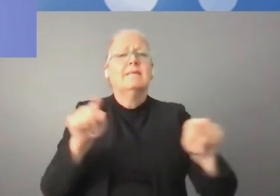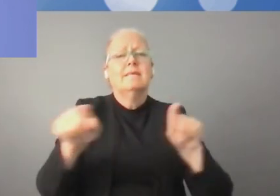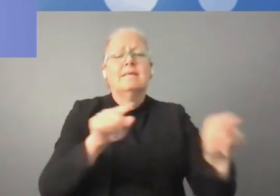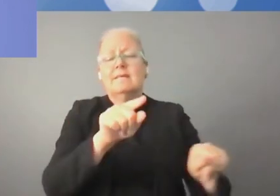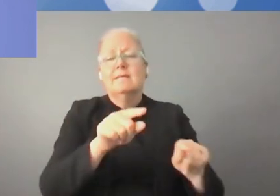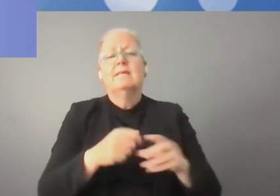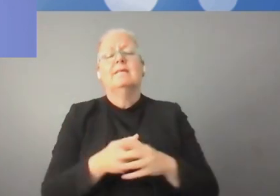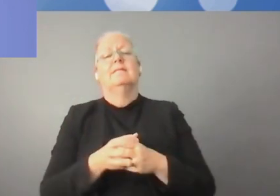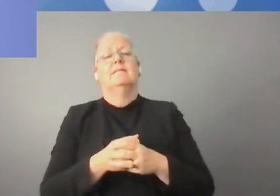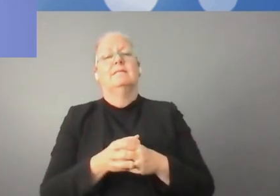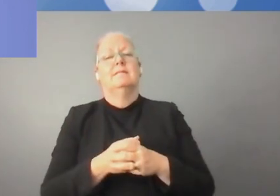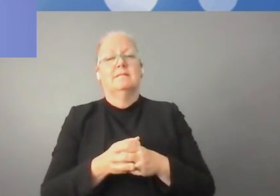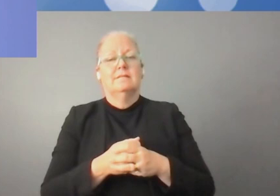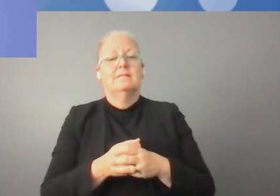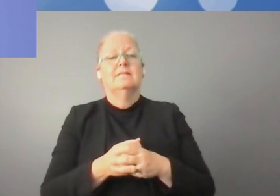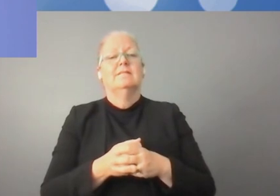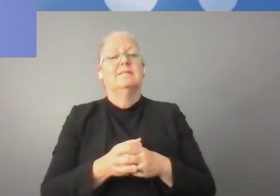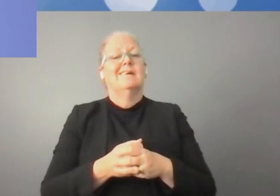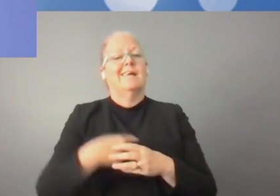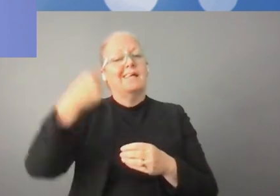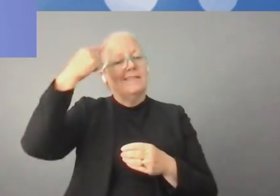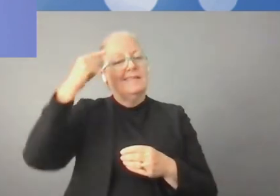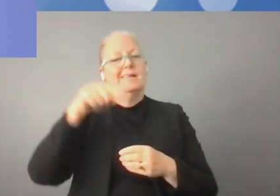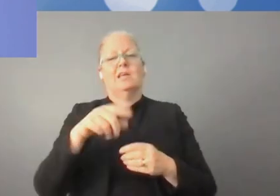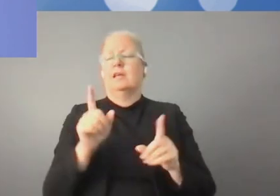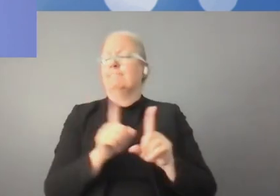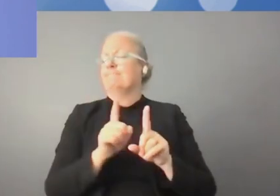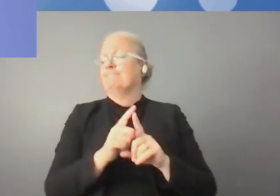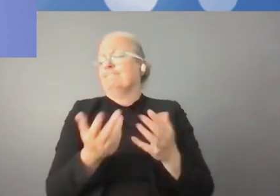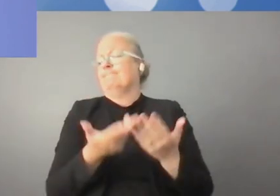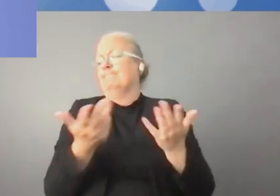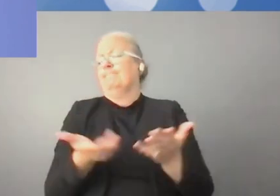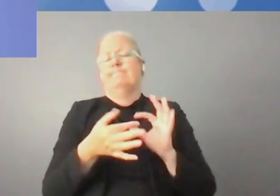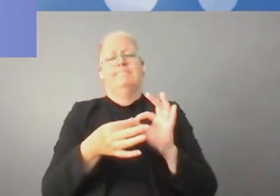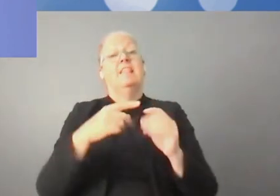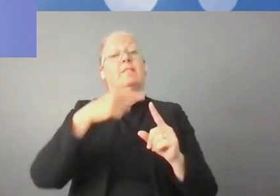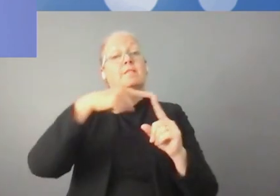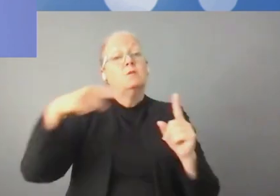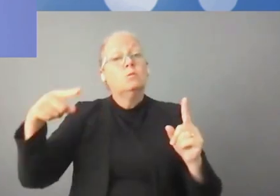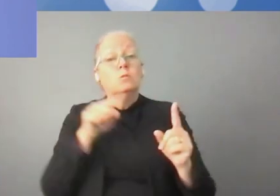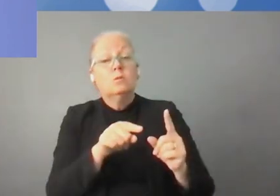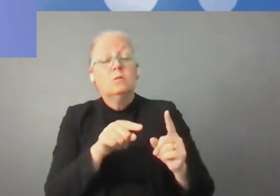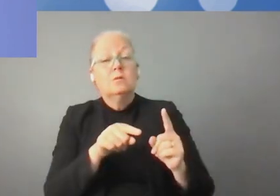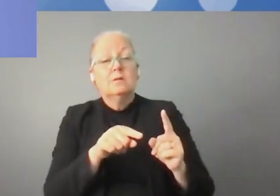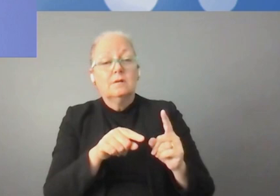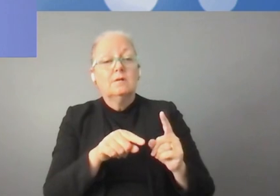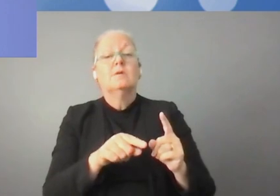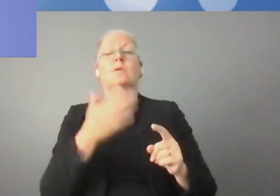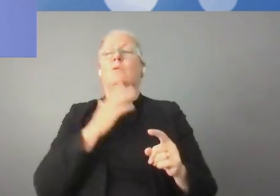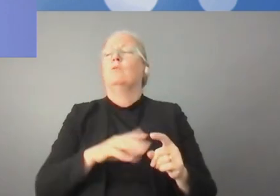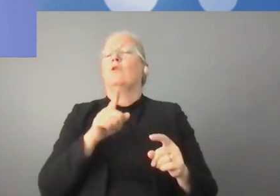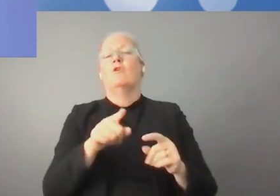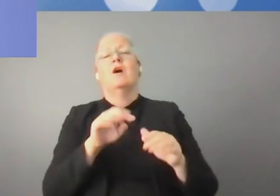destructive si nos entrepreneurs n'avaient pas été en état d'exploiter certains éléments de l